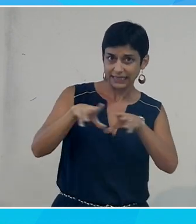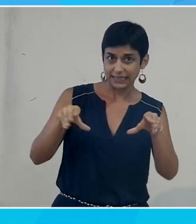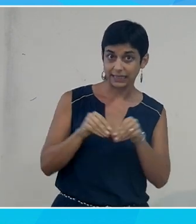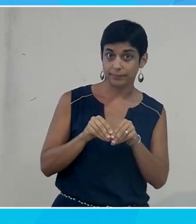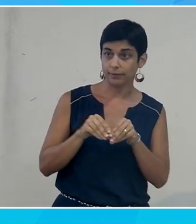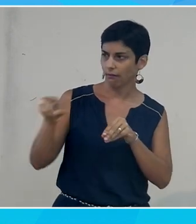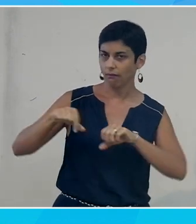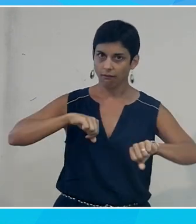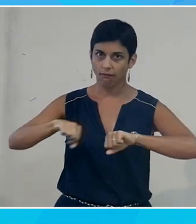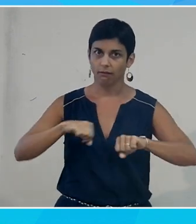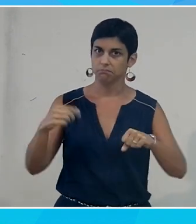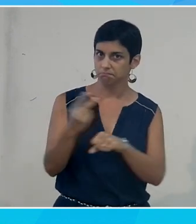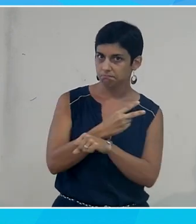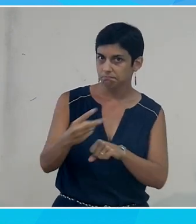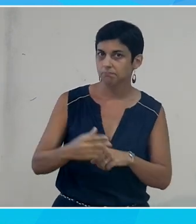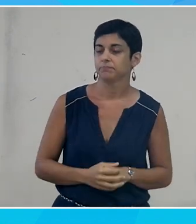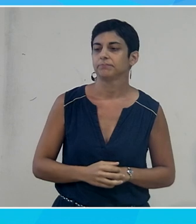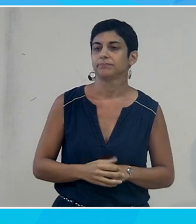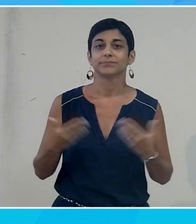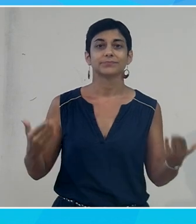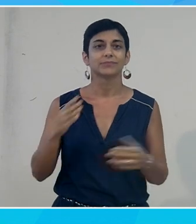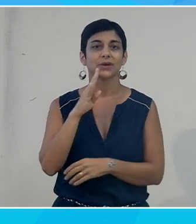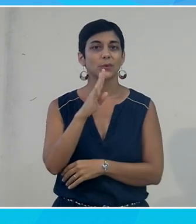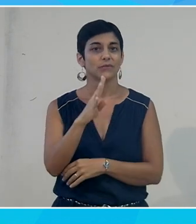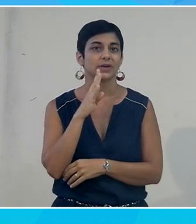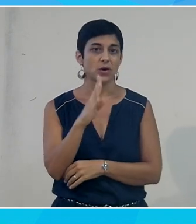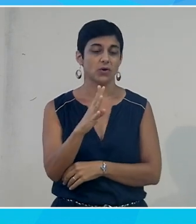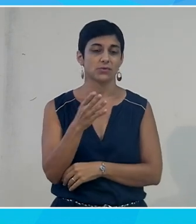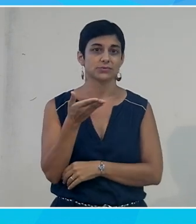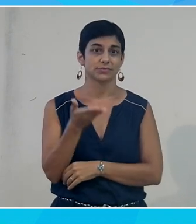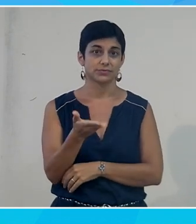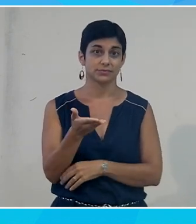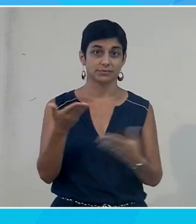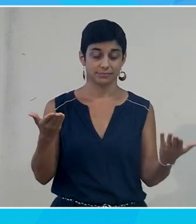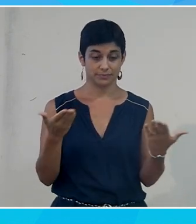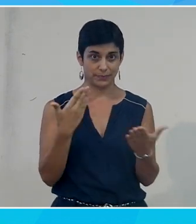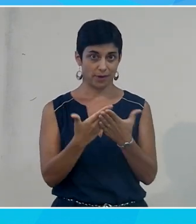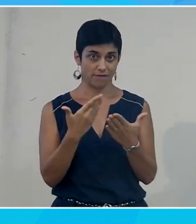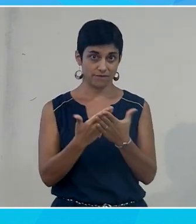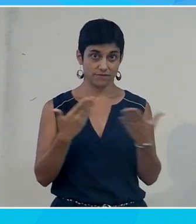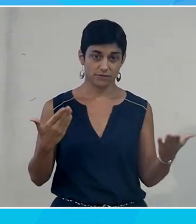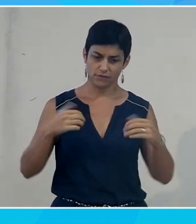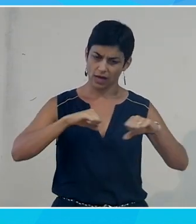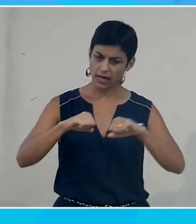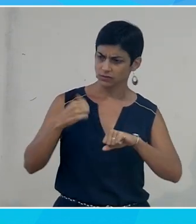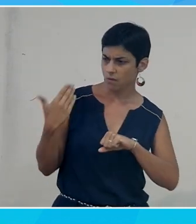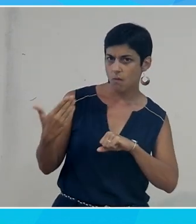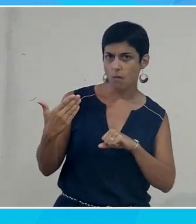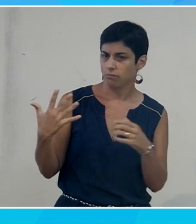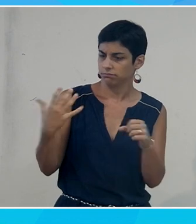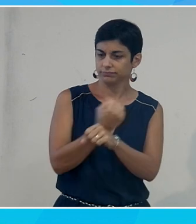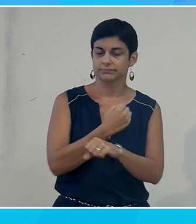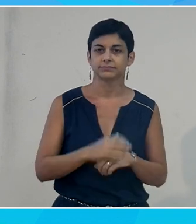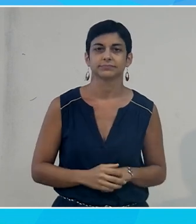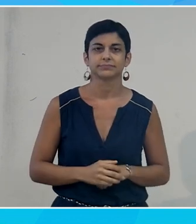extrêmement actif. Cette conférence fait partie des résultats concrets de son action. Je salue en